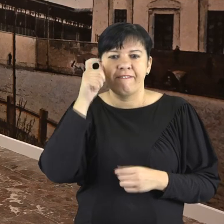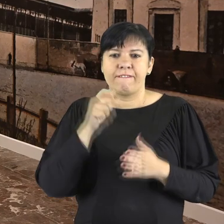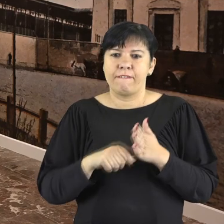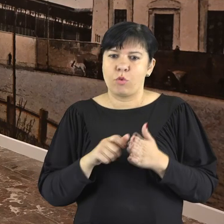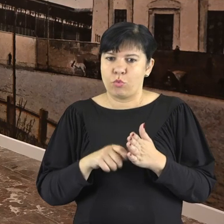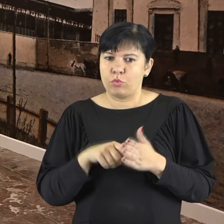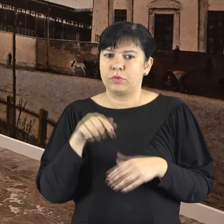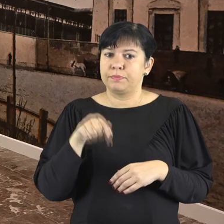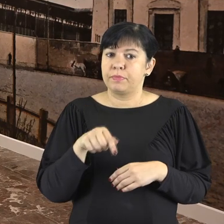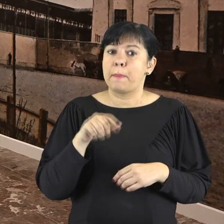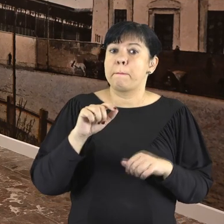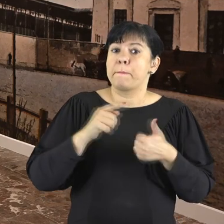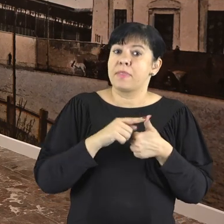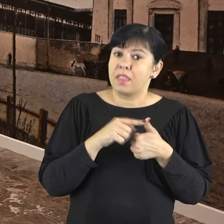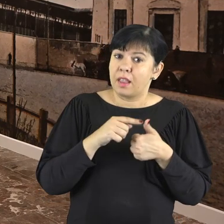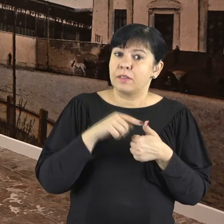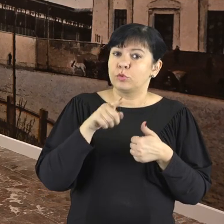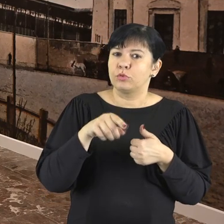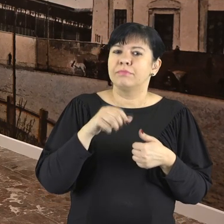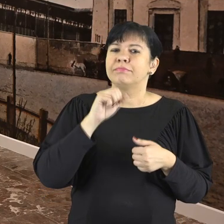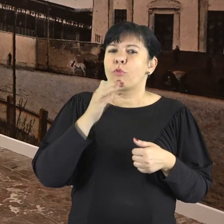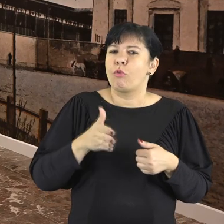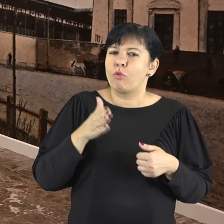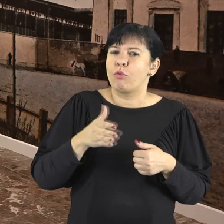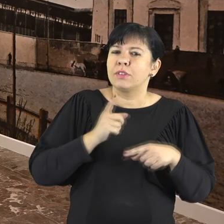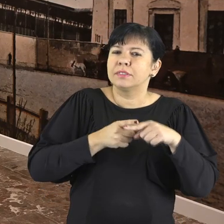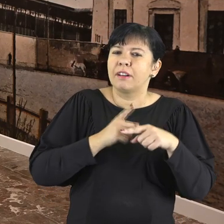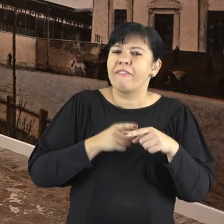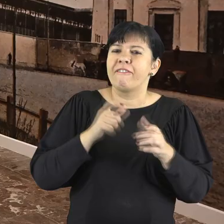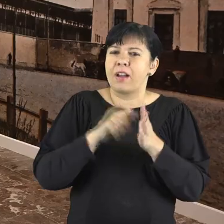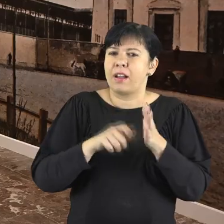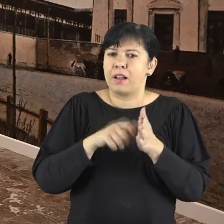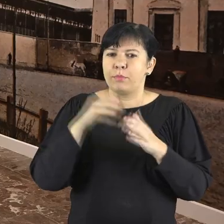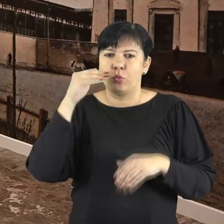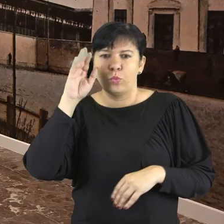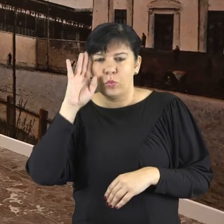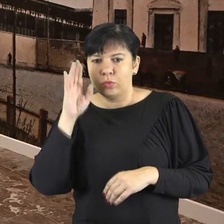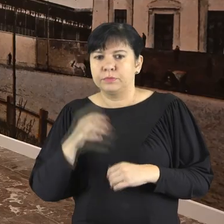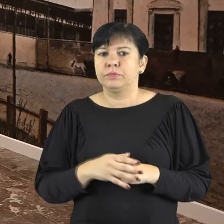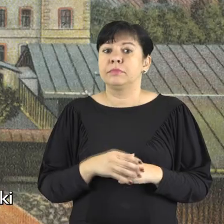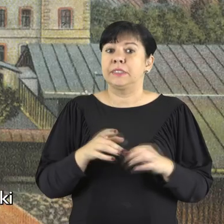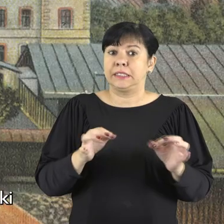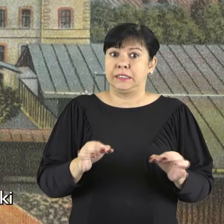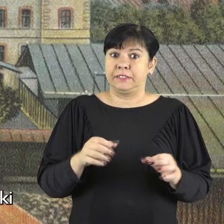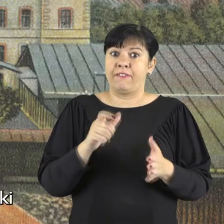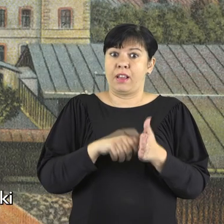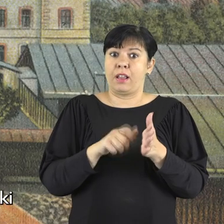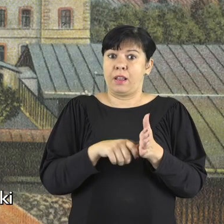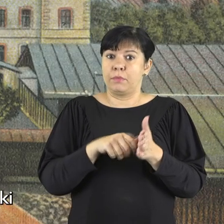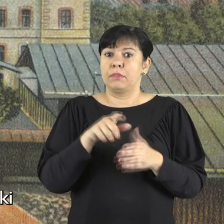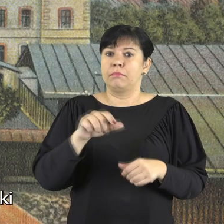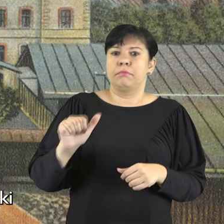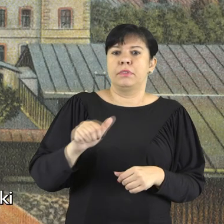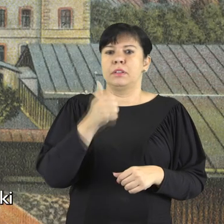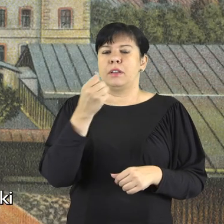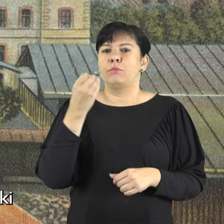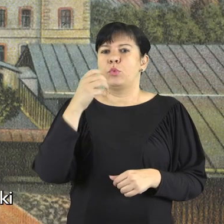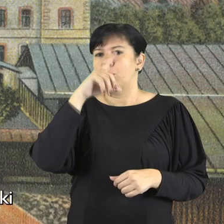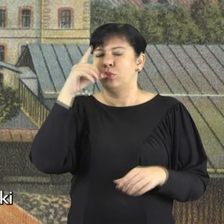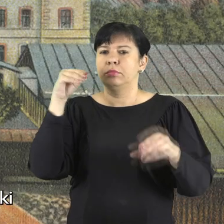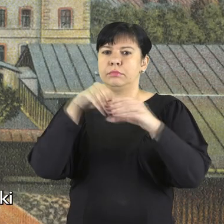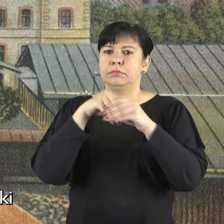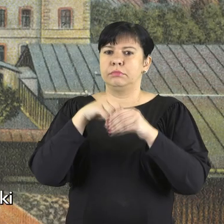dworców w naszym mieście. Pierwszy z nich to dworzec kolei żelaznej fabryczno-łódzkiej, dzisiejszy dworzec fabryczny,